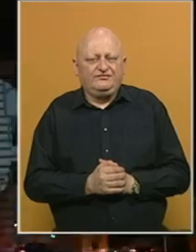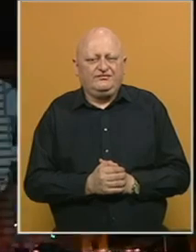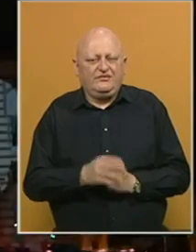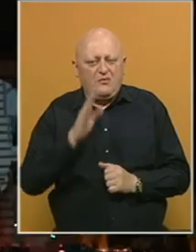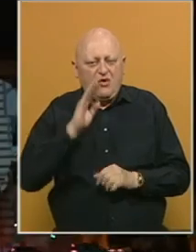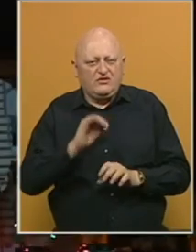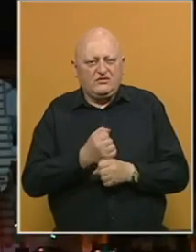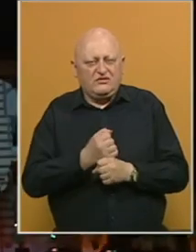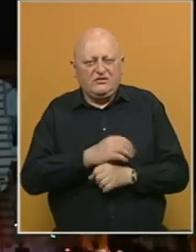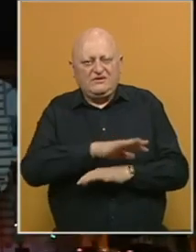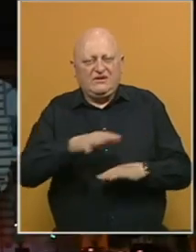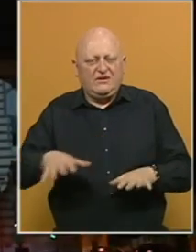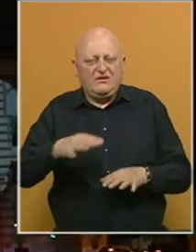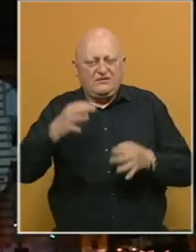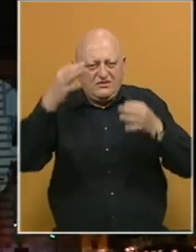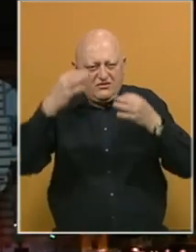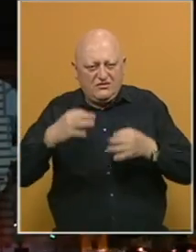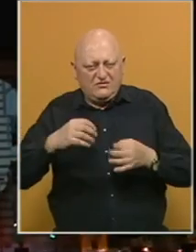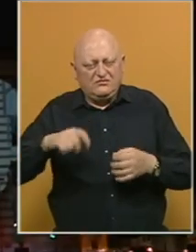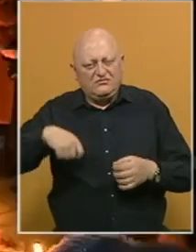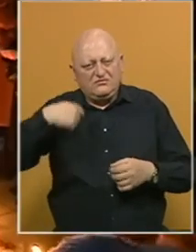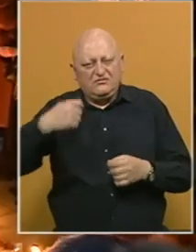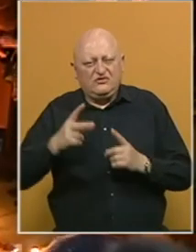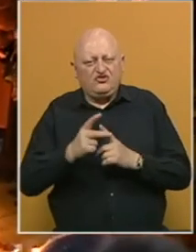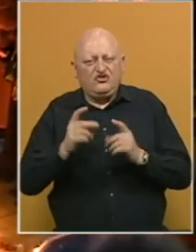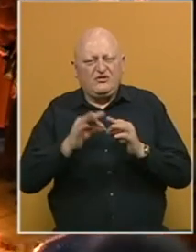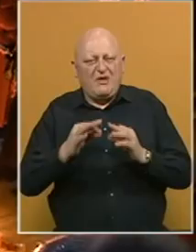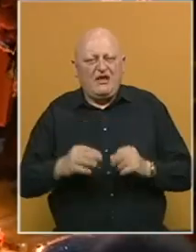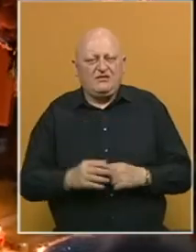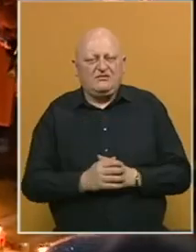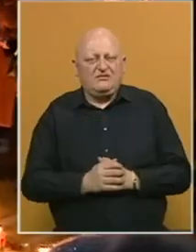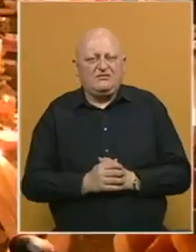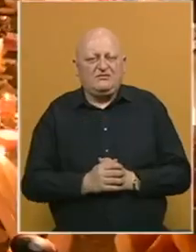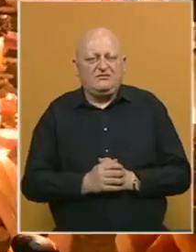Bosna i Hercegovina, ali i cijela regija oprašta se od legendarnog Đorđa Balaševića.